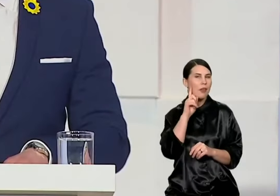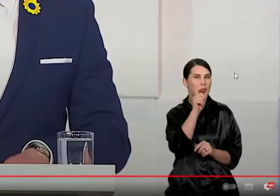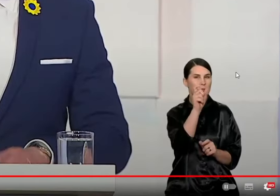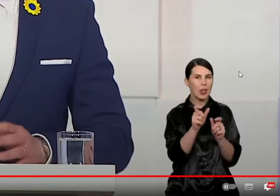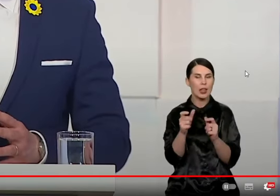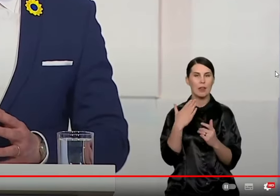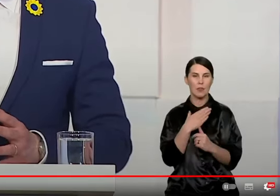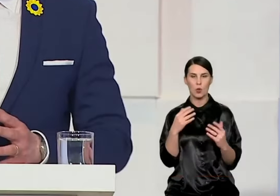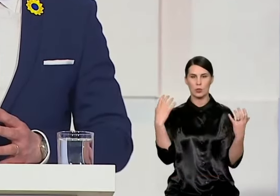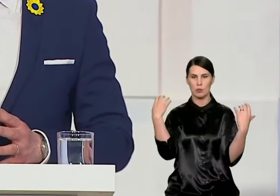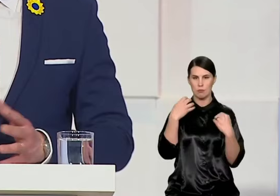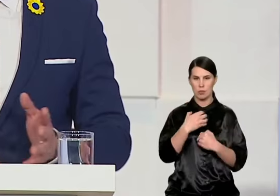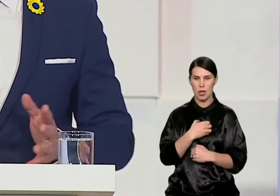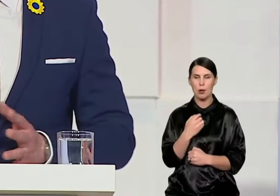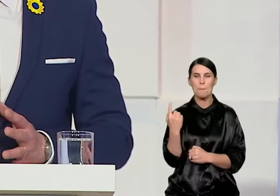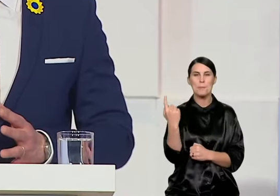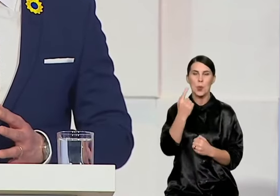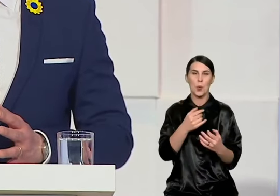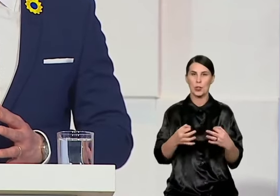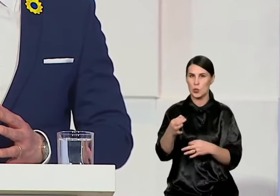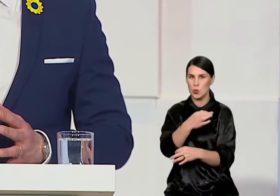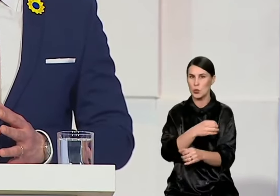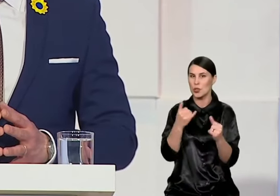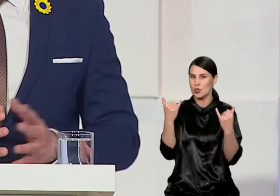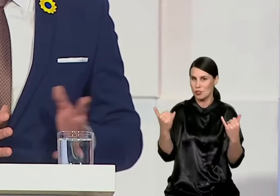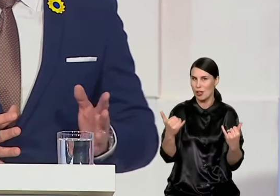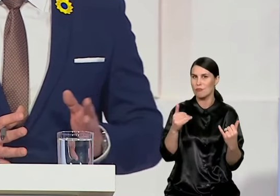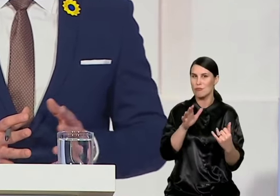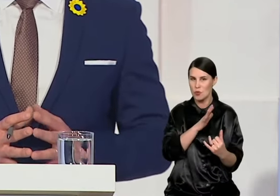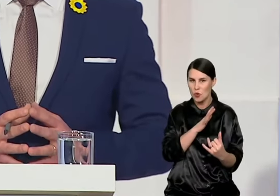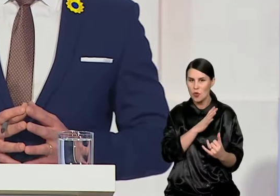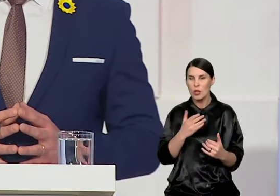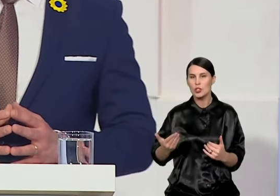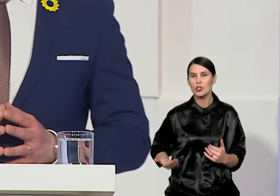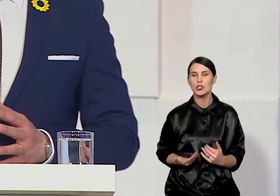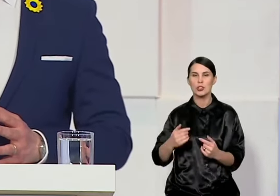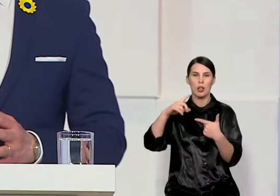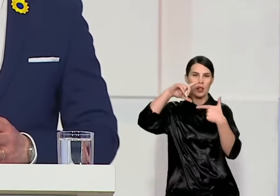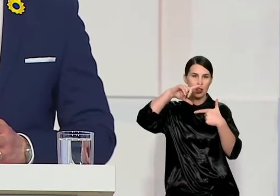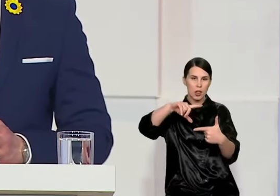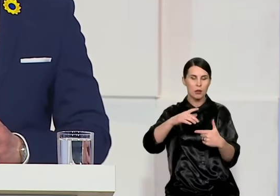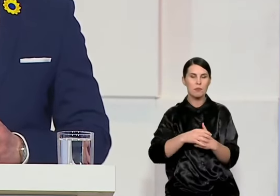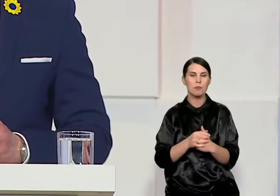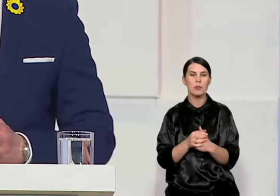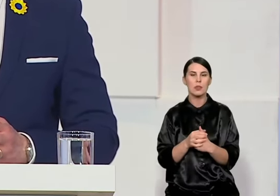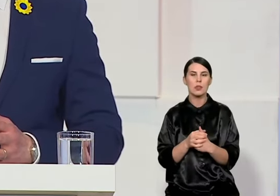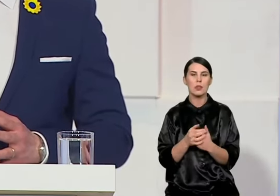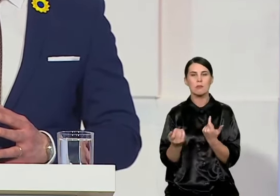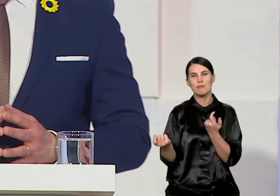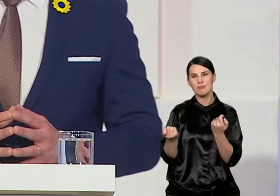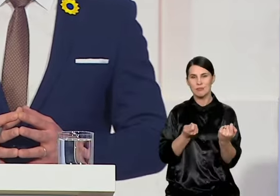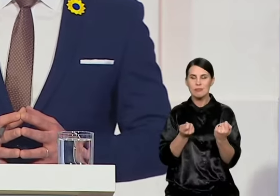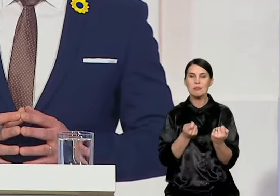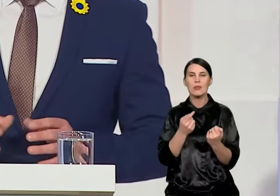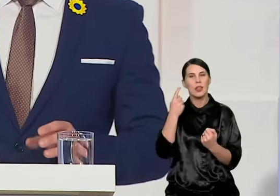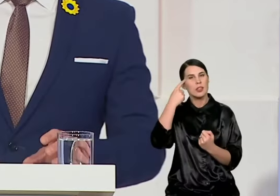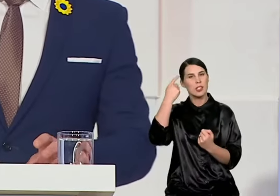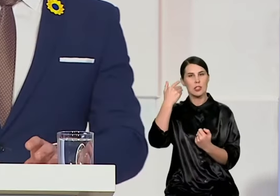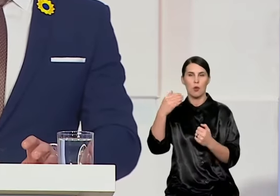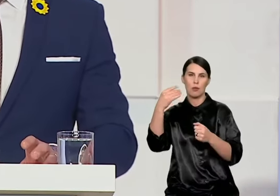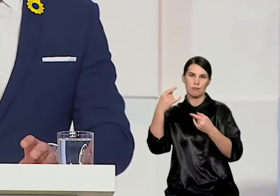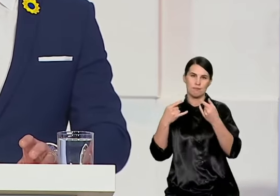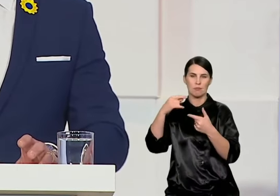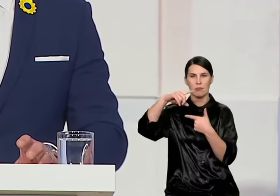merus. Pirmojoj diskusija tiesioginėme LRT televizijos eterėje. Rengiama visuomeninio transliuotojo iniciatyva ir kita